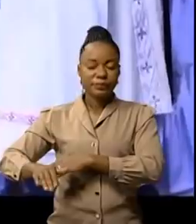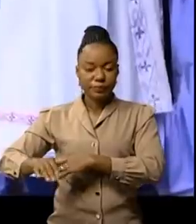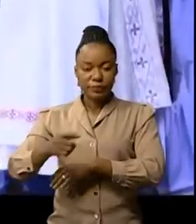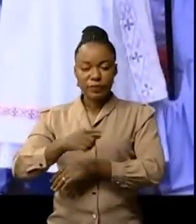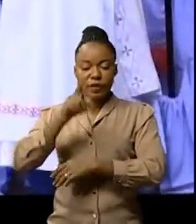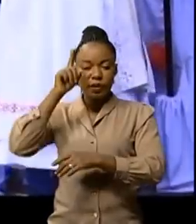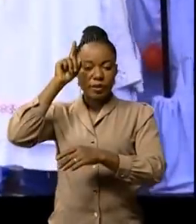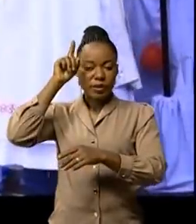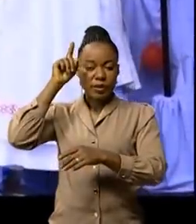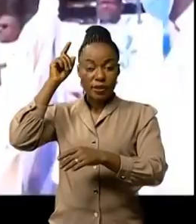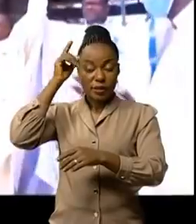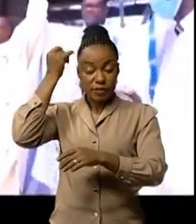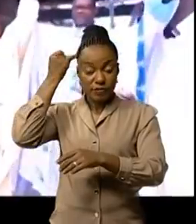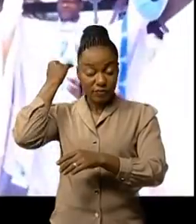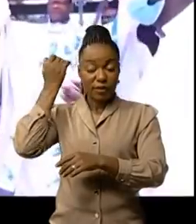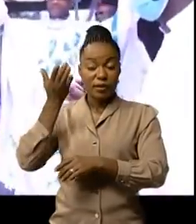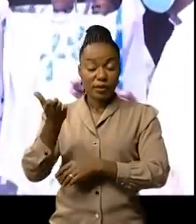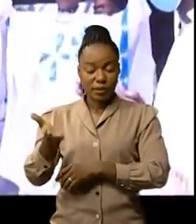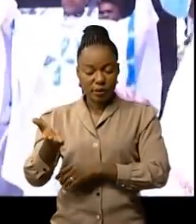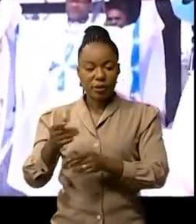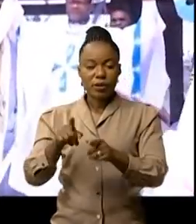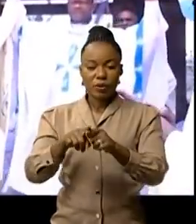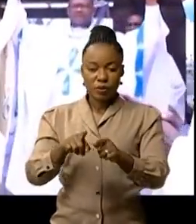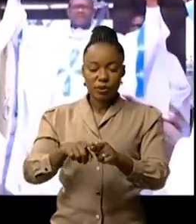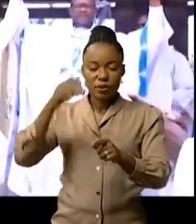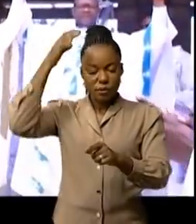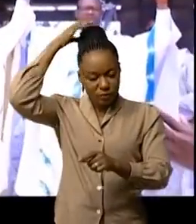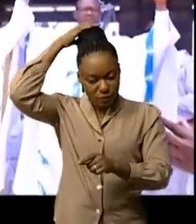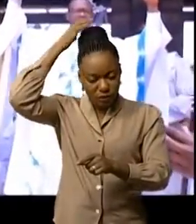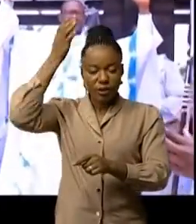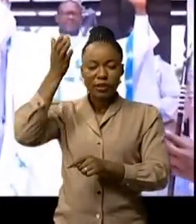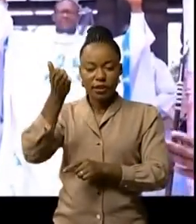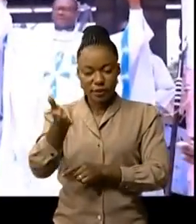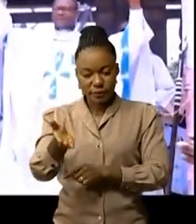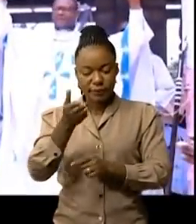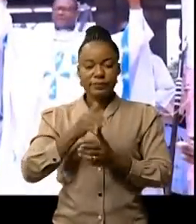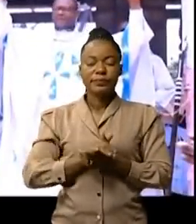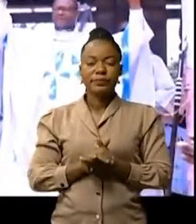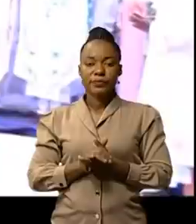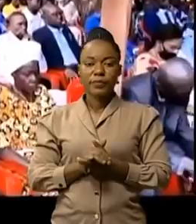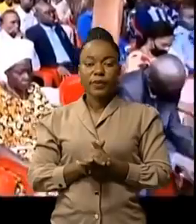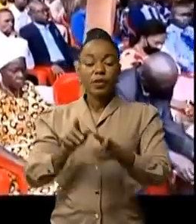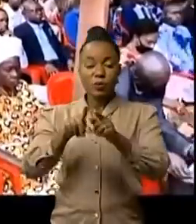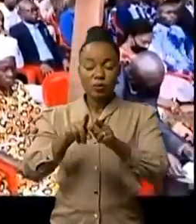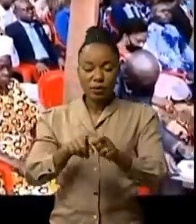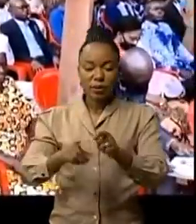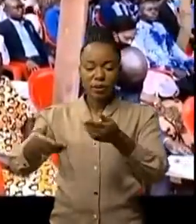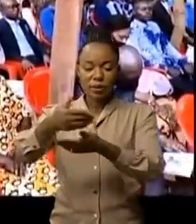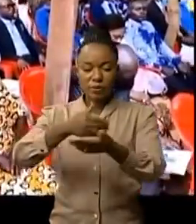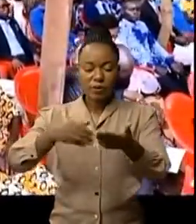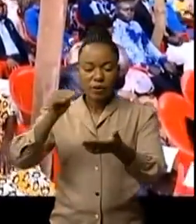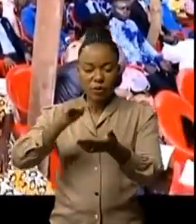mineurs capucins par Mgr Dominique Boulamatari évêque de diocèse de Monegbé et le renouvellement de vœux de vie